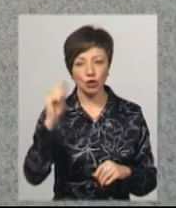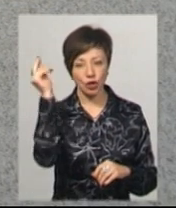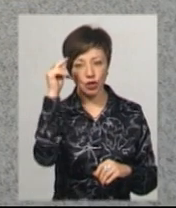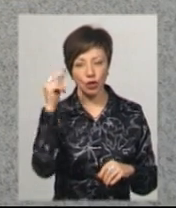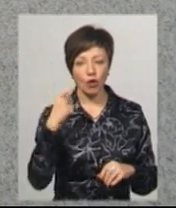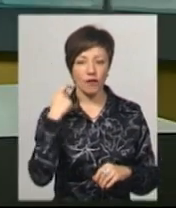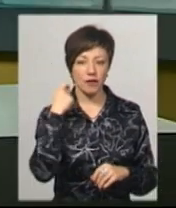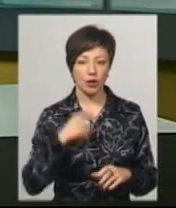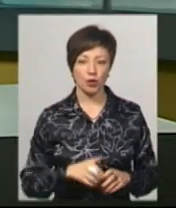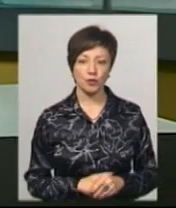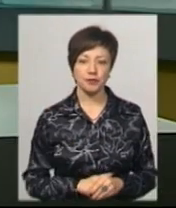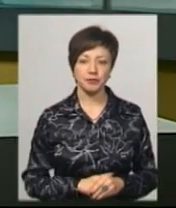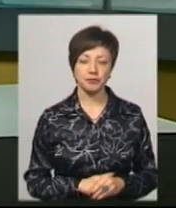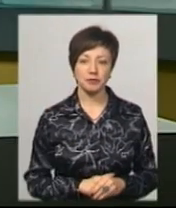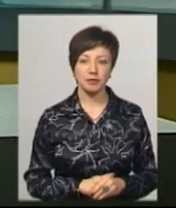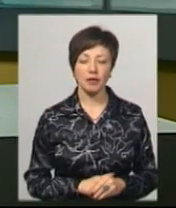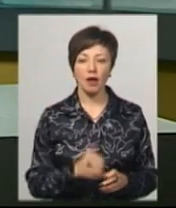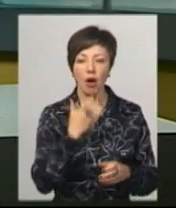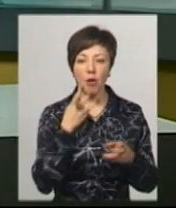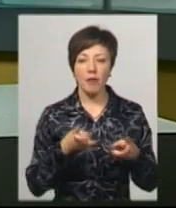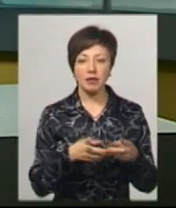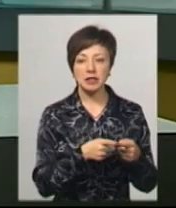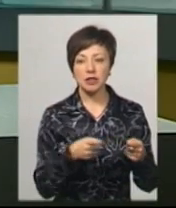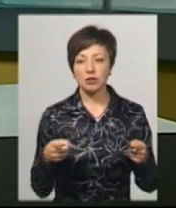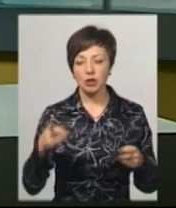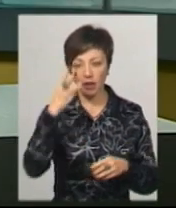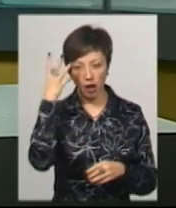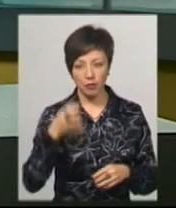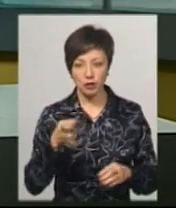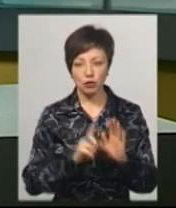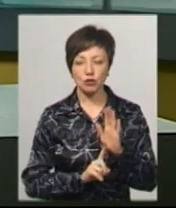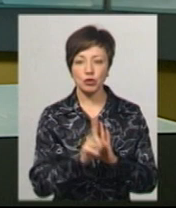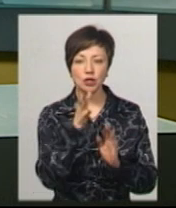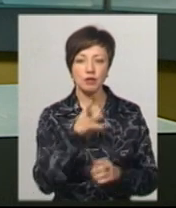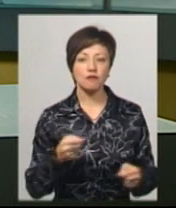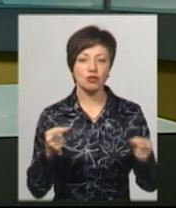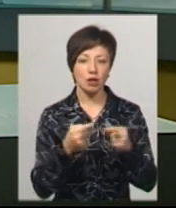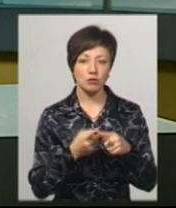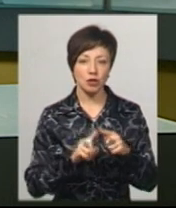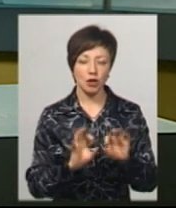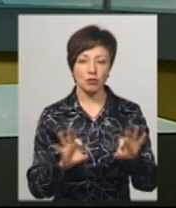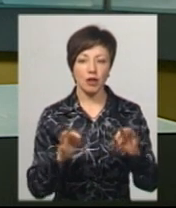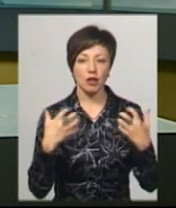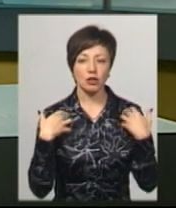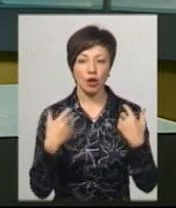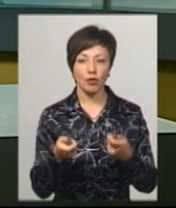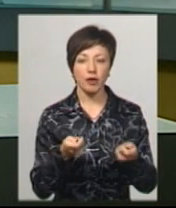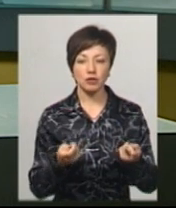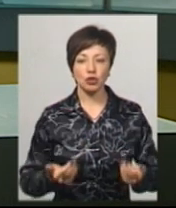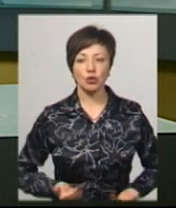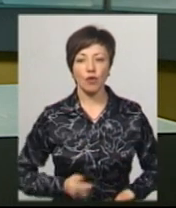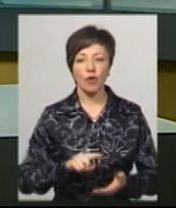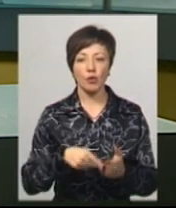віку. Опалювальний сезон на Хмельниччині розпочнеться вчасно. Про це розповів начальник управління житлово